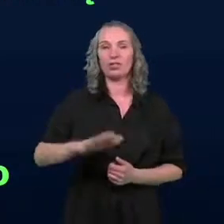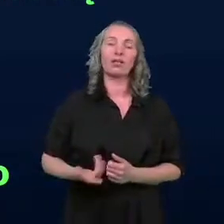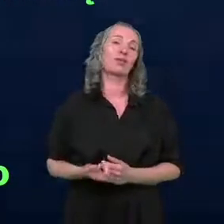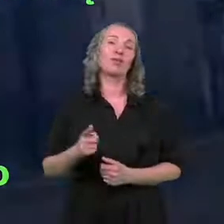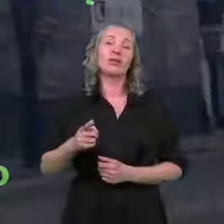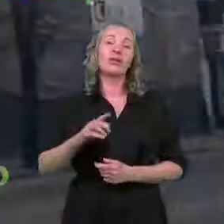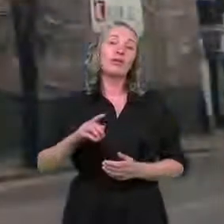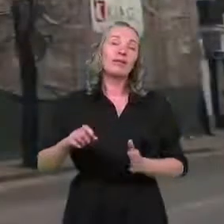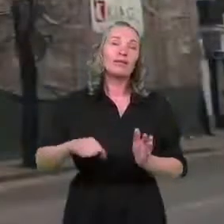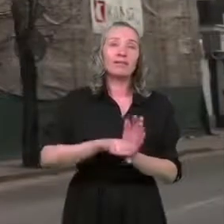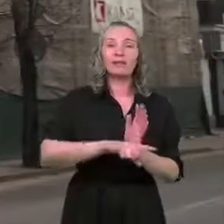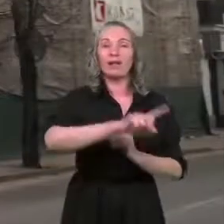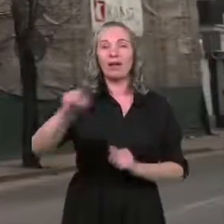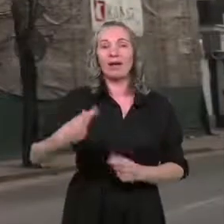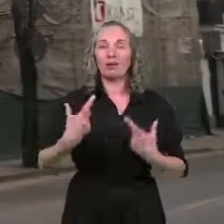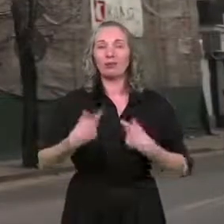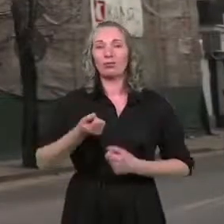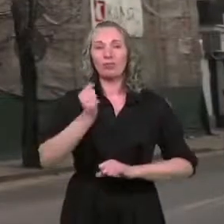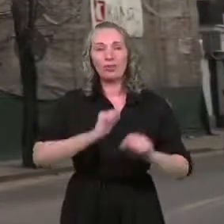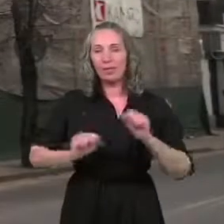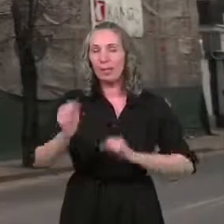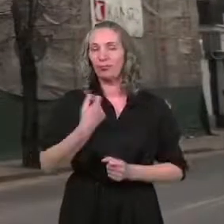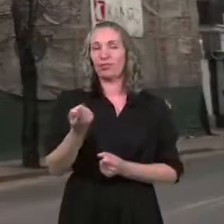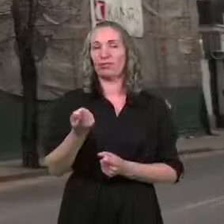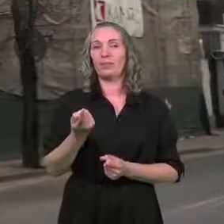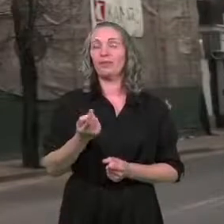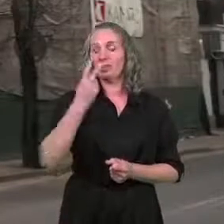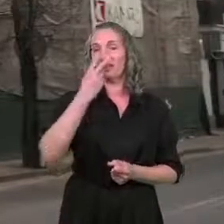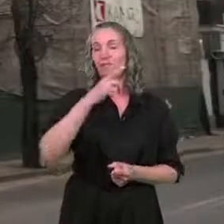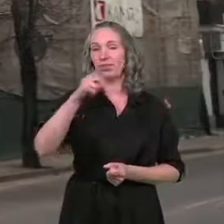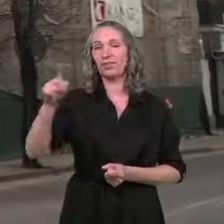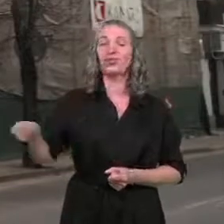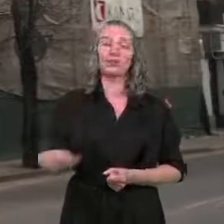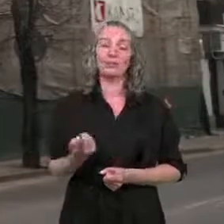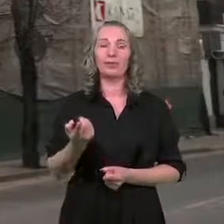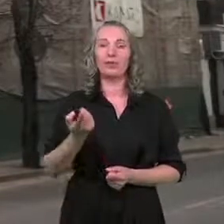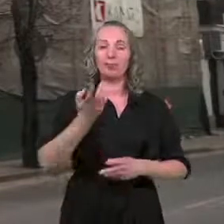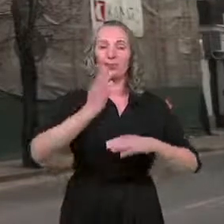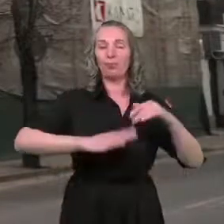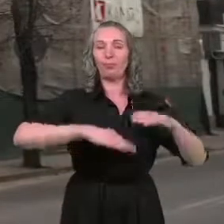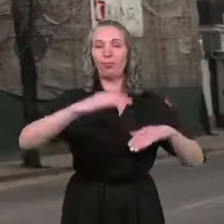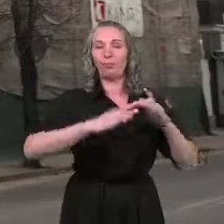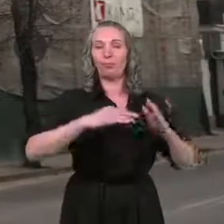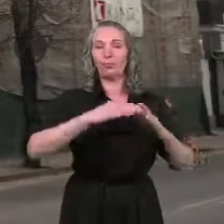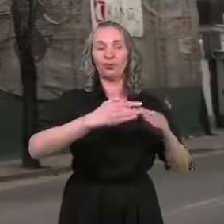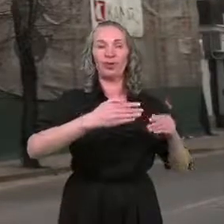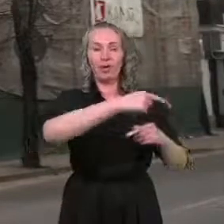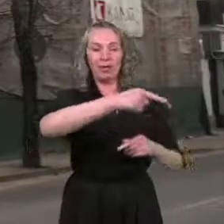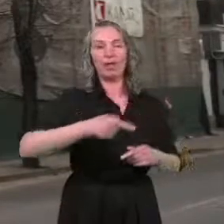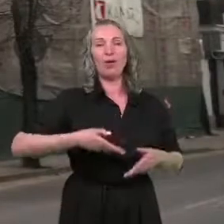wszystkim też adresowane dla osób z niepełnosprawnościami. Widzimy tutaj, jak rzeczywiście się buduje na zbiegu